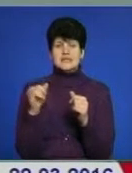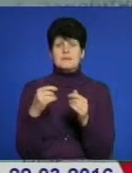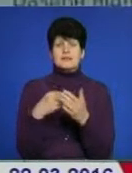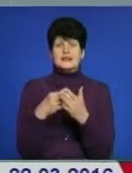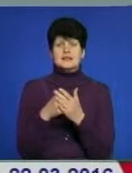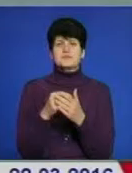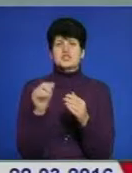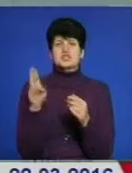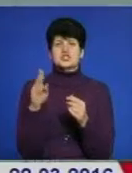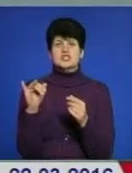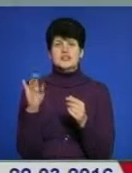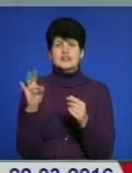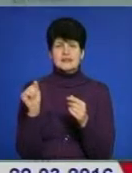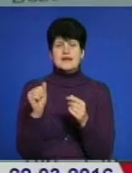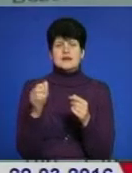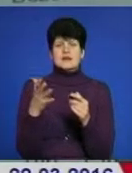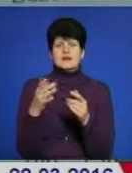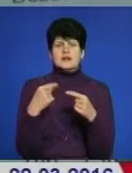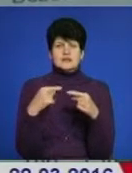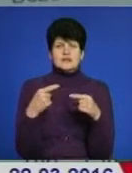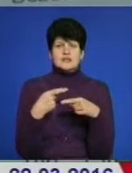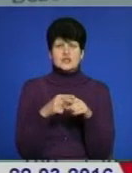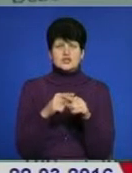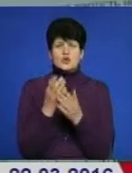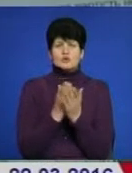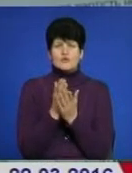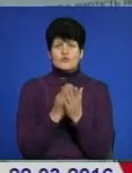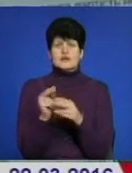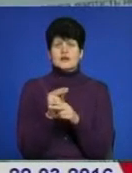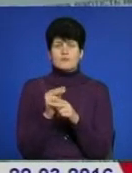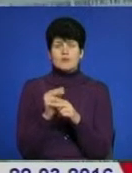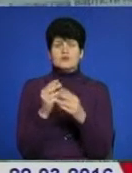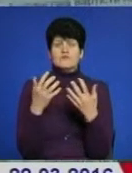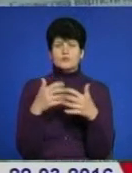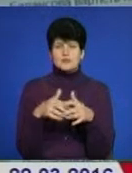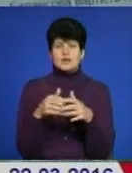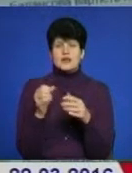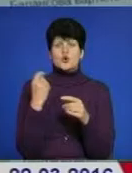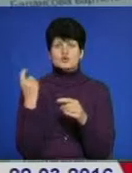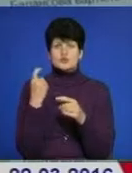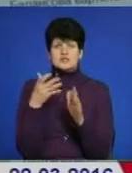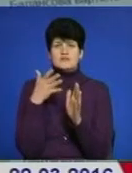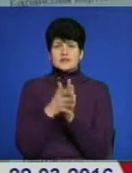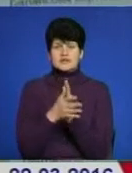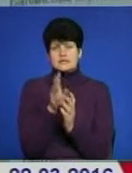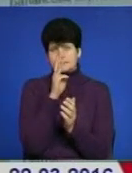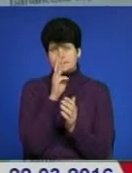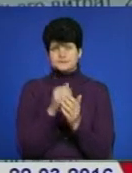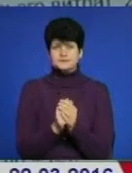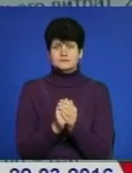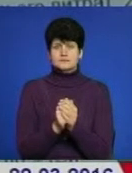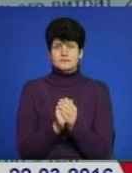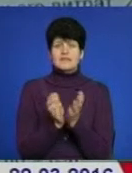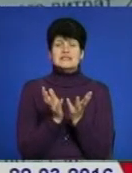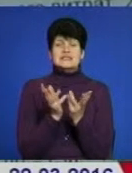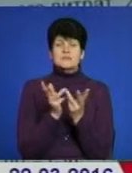акумуляторні батареї, технічне обслуговування і ремонт автомобілів, амортизаційні та господарські витрати, заробітну плату. За